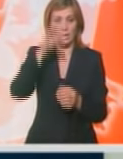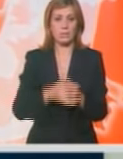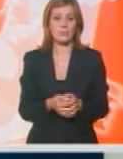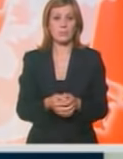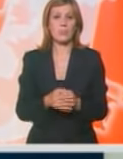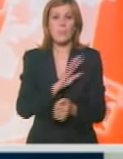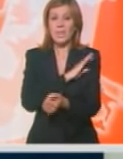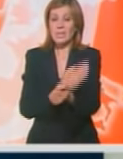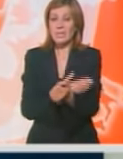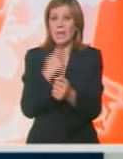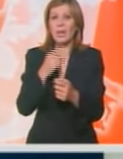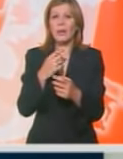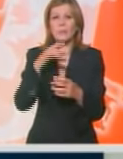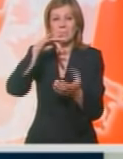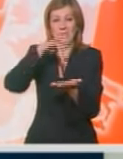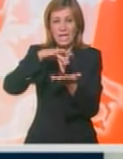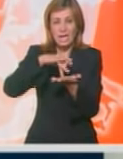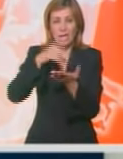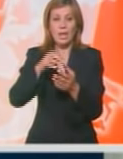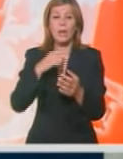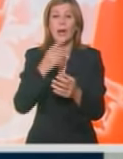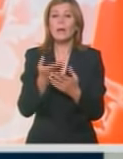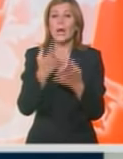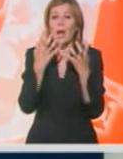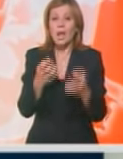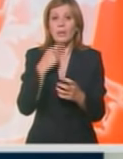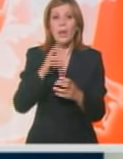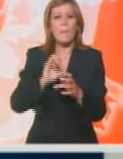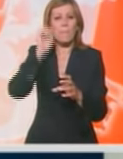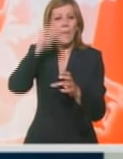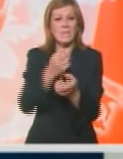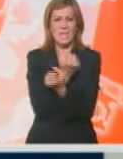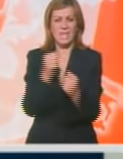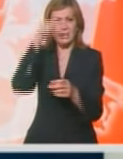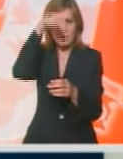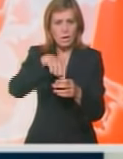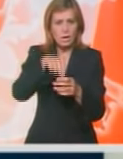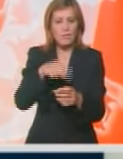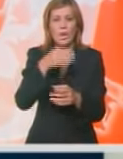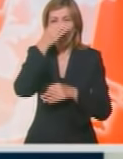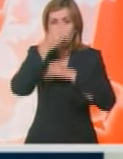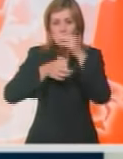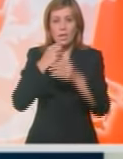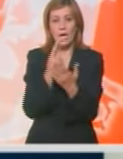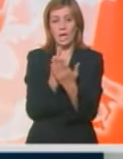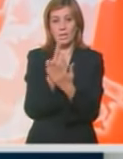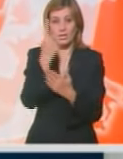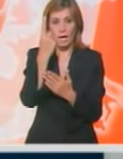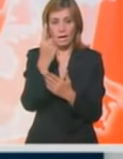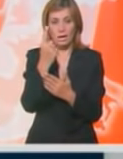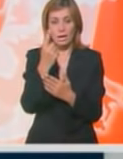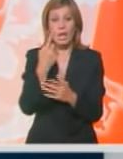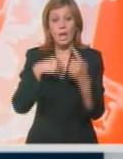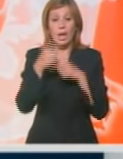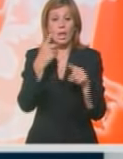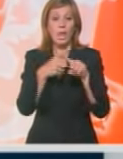Stanje jezgra glečera meri se tako što se ispod leda baca eksploziv, a zatim analiziraju rezultati. Ali